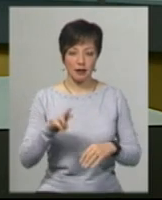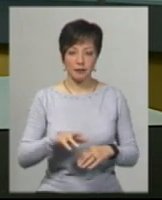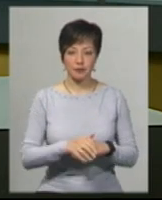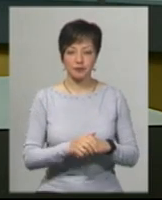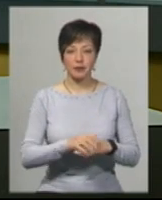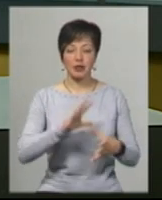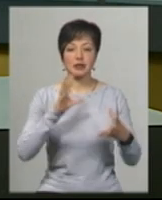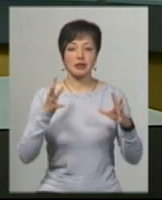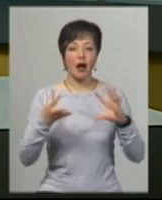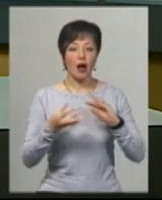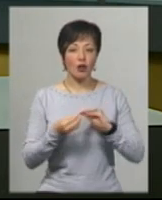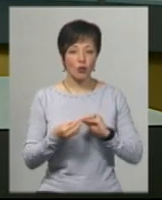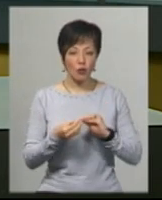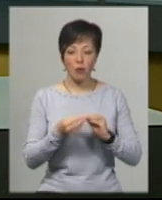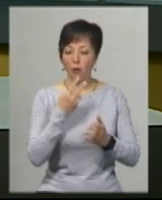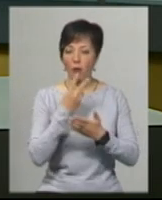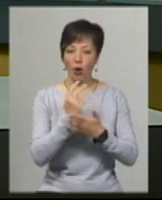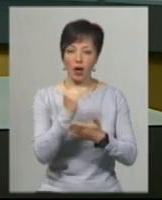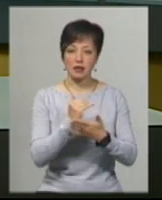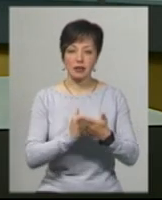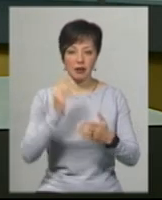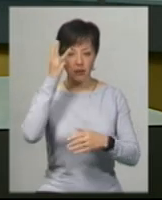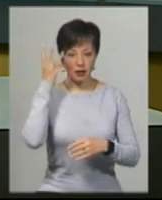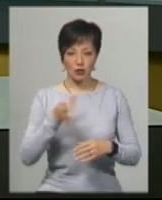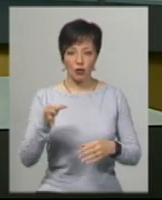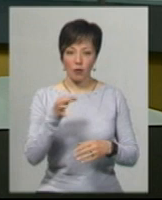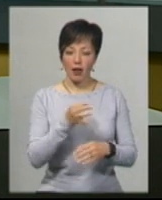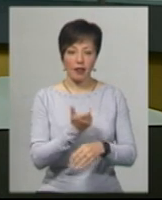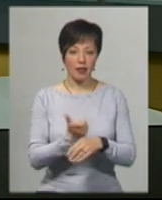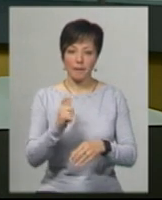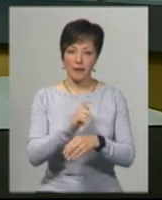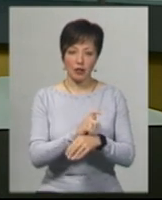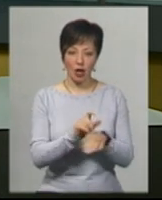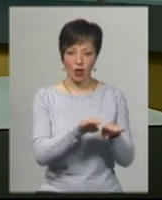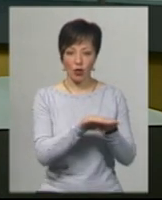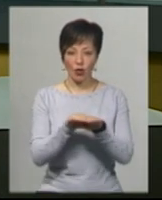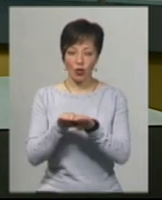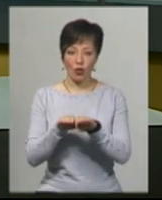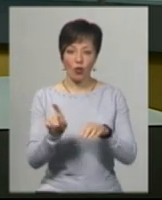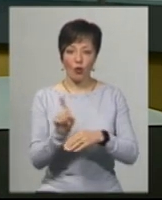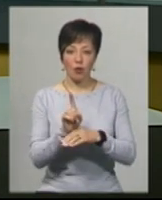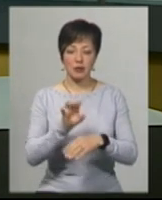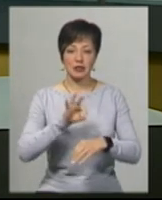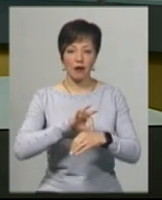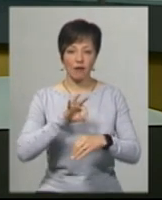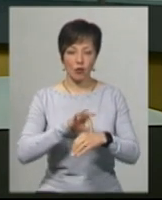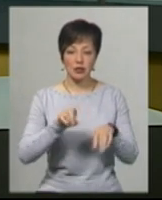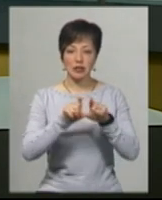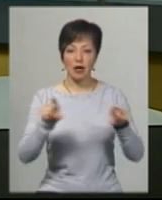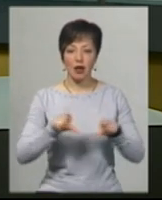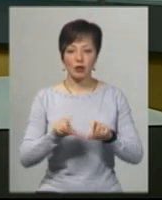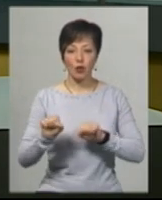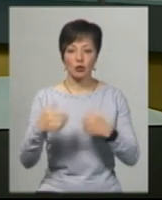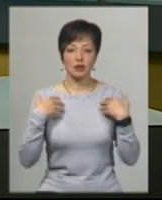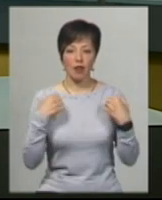Загалом, за словами чиновника, показники в Хмельницькій області не перевищують граничні норми захворюваності. Заклади охорони здоров